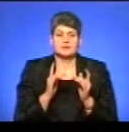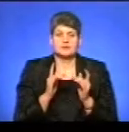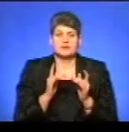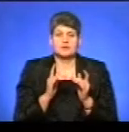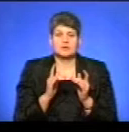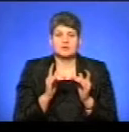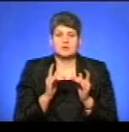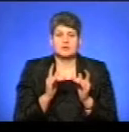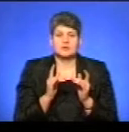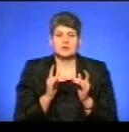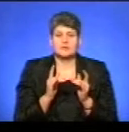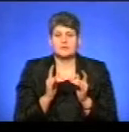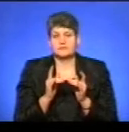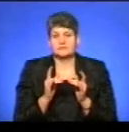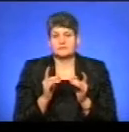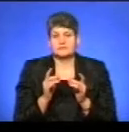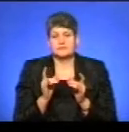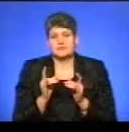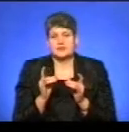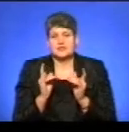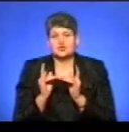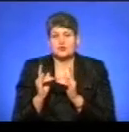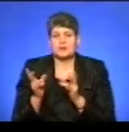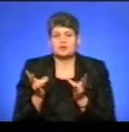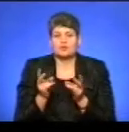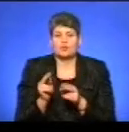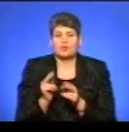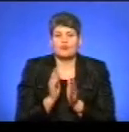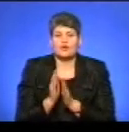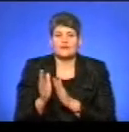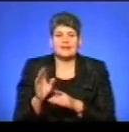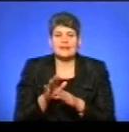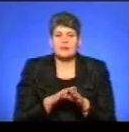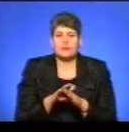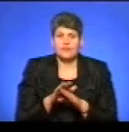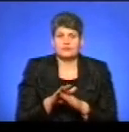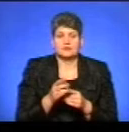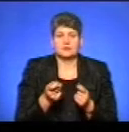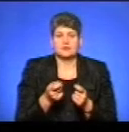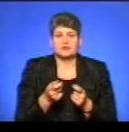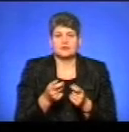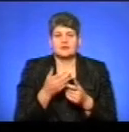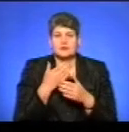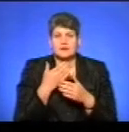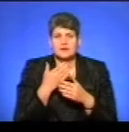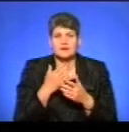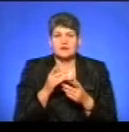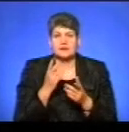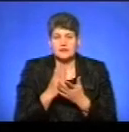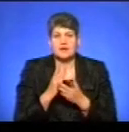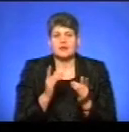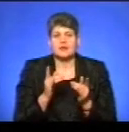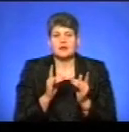потребують впорядкування. Тобто є цілий ряд ліжок, які не заповнені, є лікувальні заклади, які носять